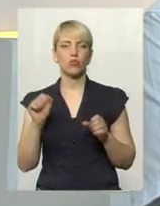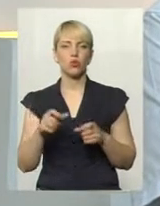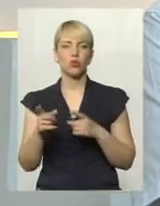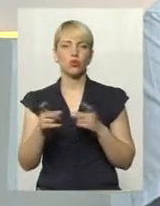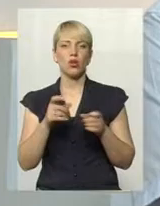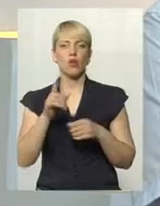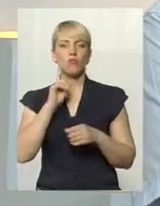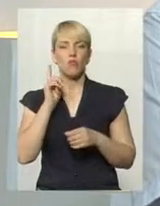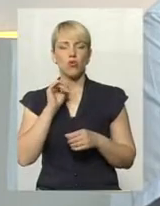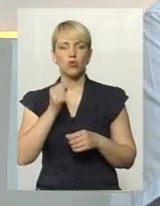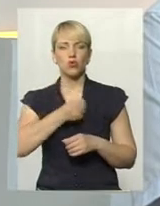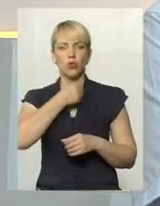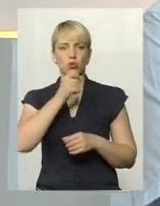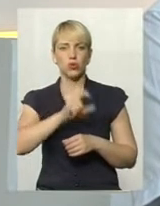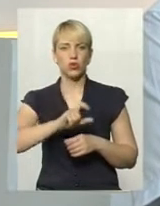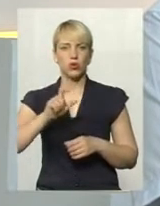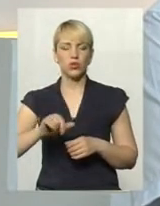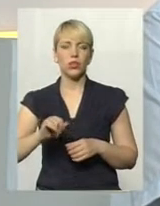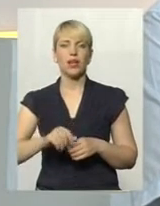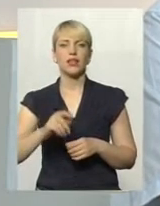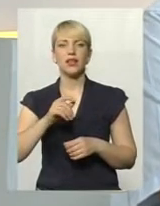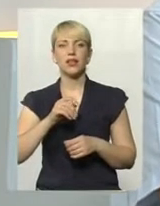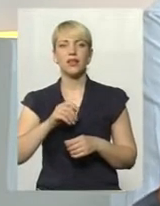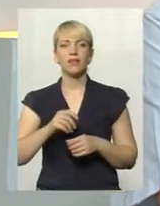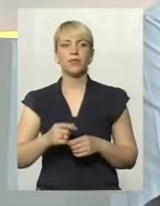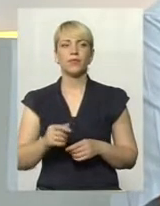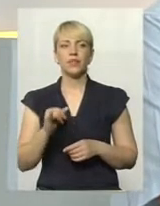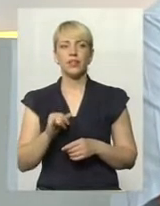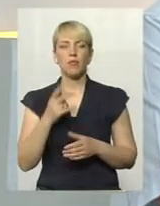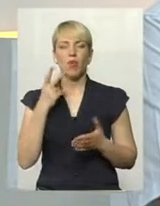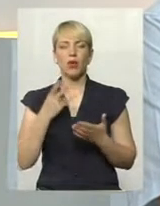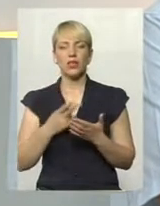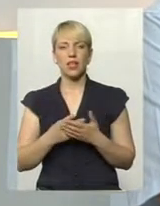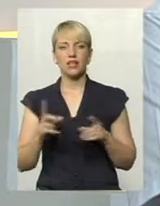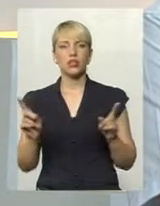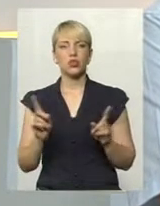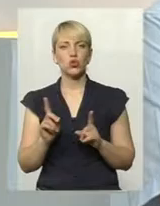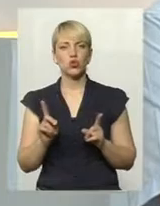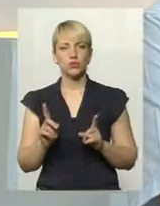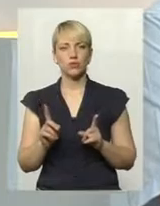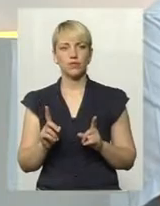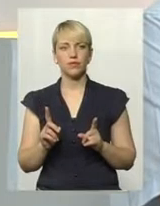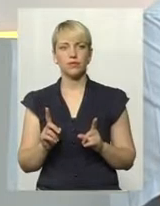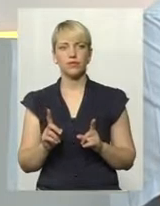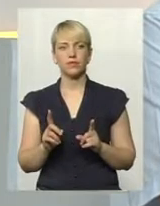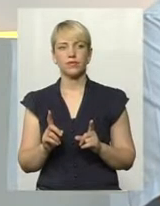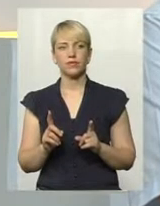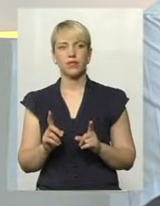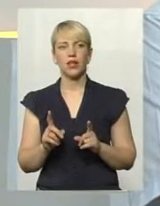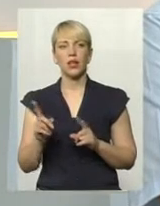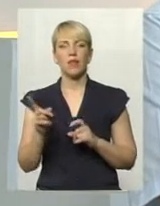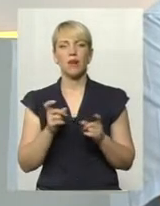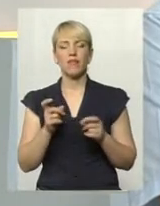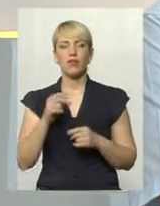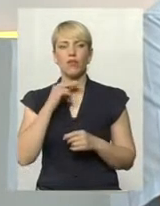і молодь, і дорослих людей, і людей похилого віку, і показати, що привернути